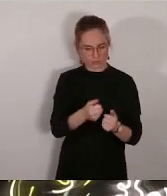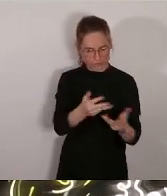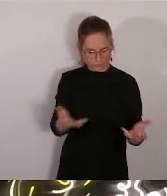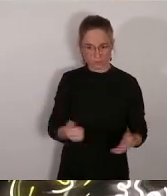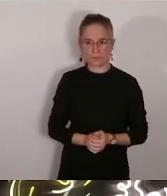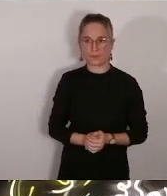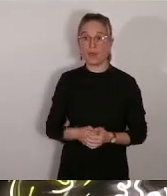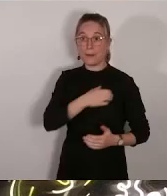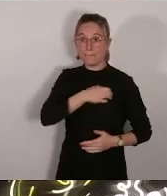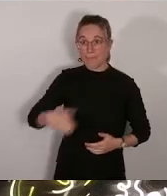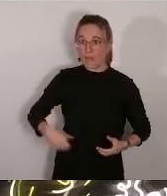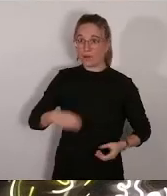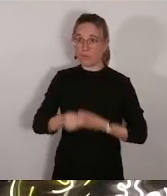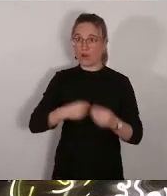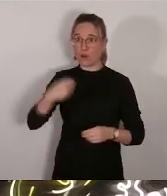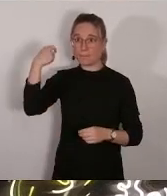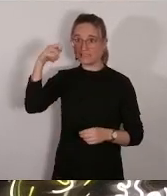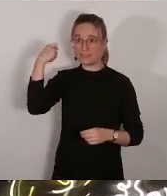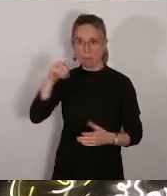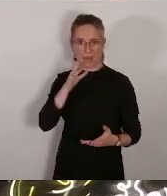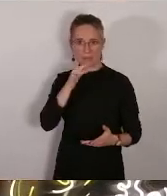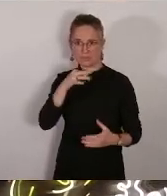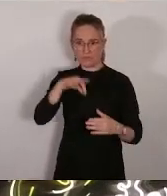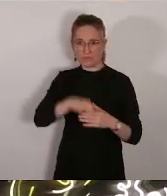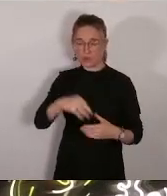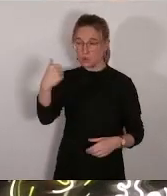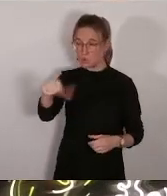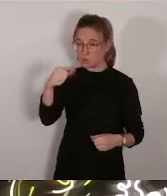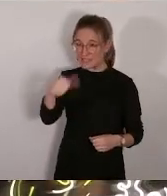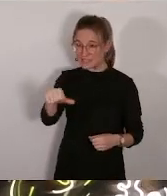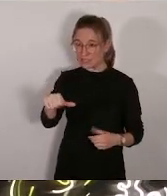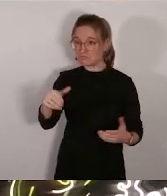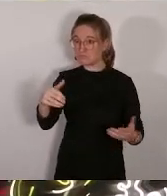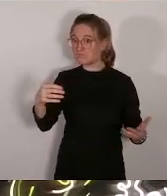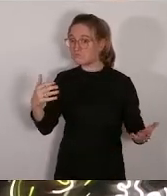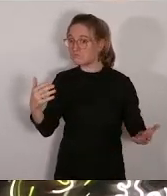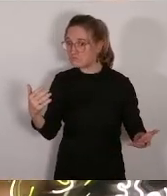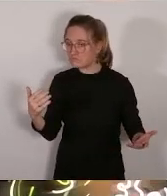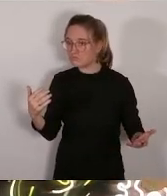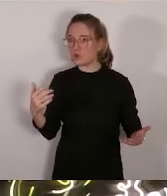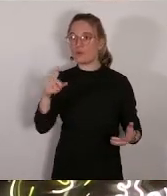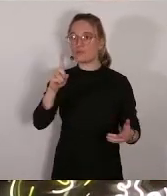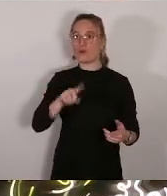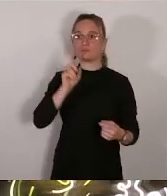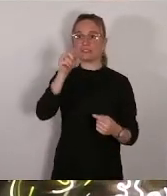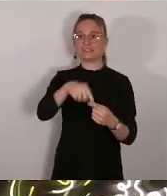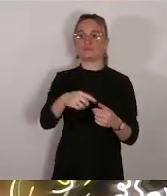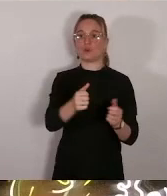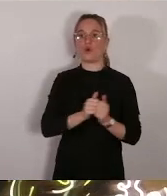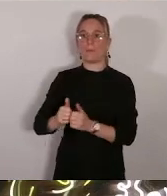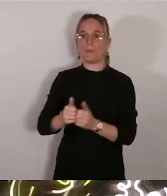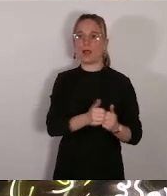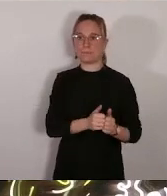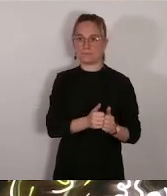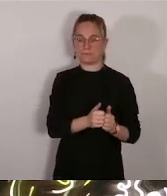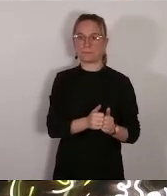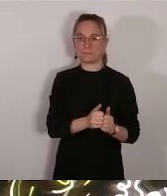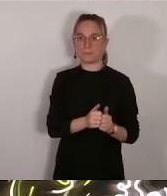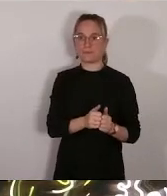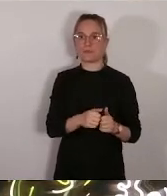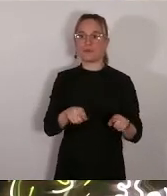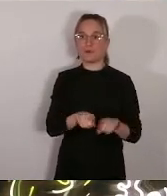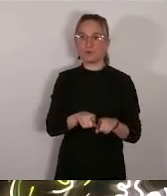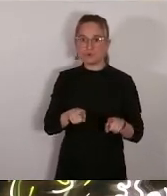à un vote unique les délibérations sous réserve, qu'elles aient un objet commun et qu'aucun membre de l'Assemblée délibérante n'ait demandé que l'Assemblée